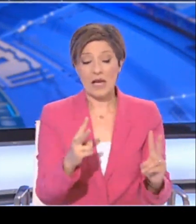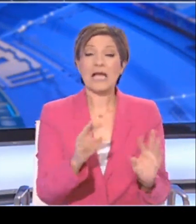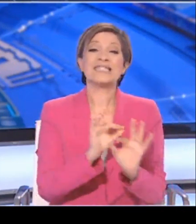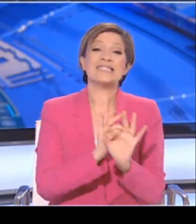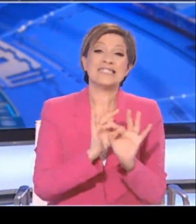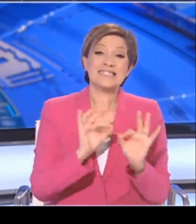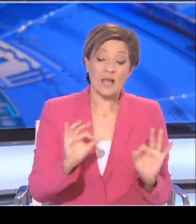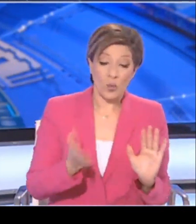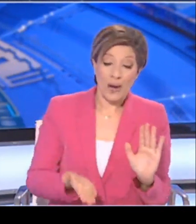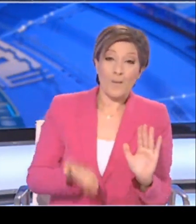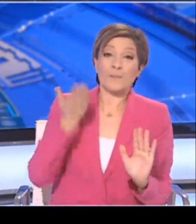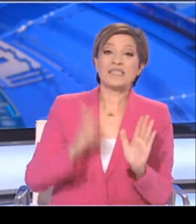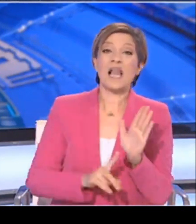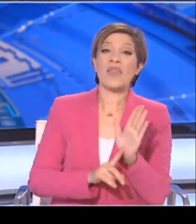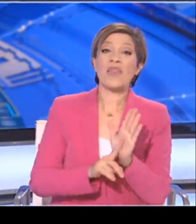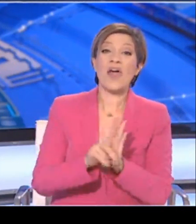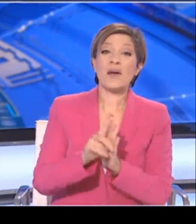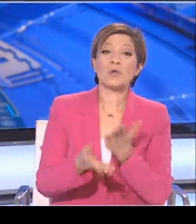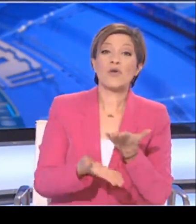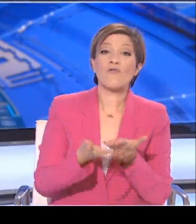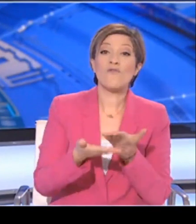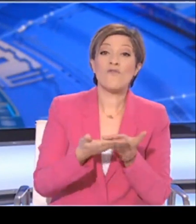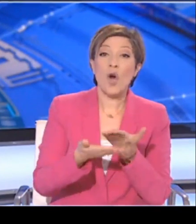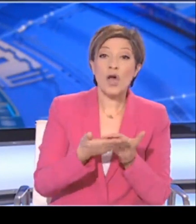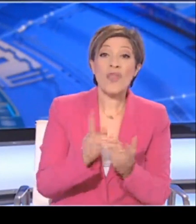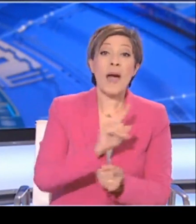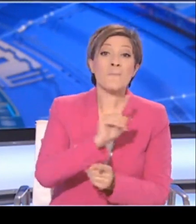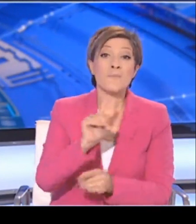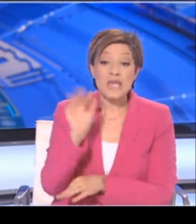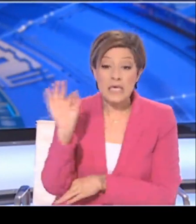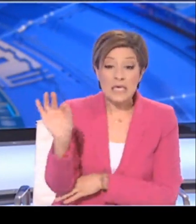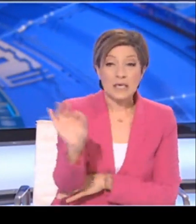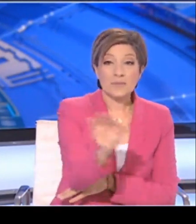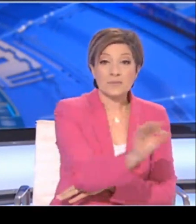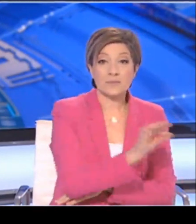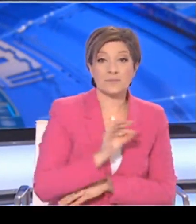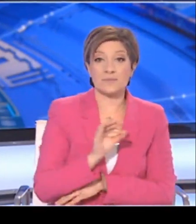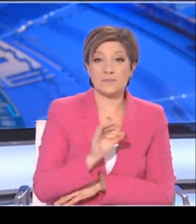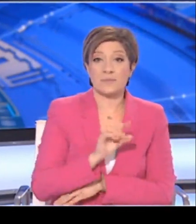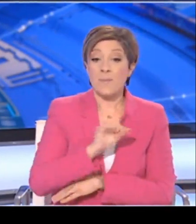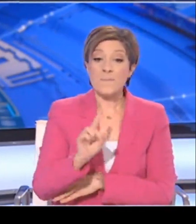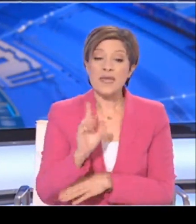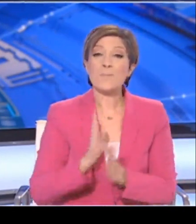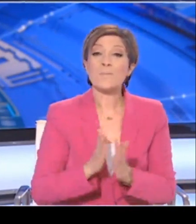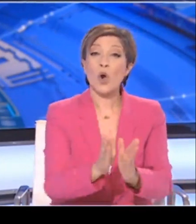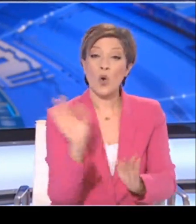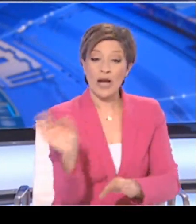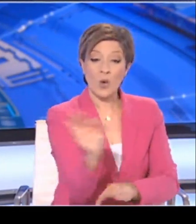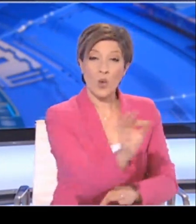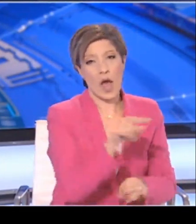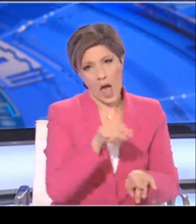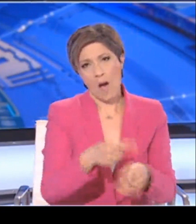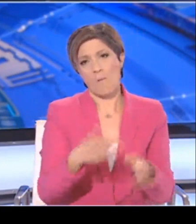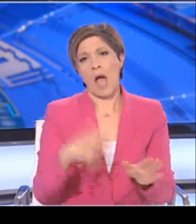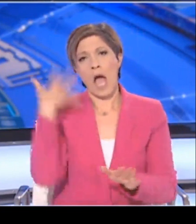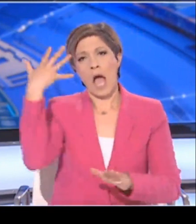σίγουρο ότι οι ψηλές θερμοκρασίες βοηθούν στη μη εξαπλώση του ίου. Αυτό είναι επιστημονικά αποτεδειγμένο. Ο λόγος είναι